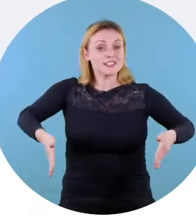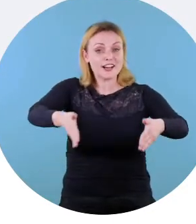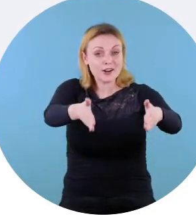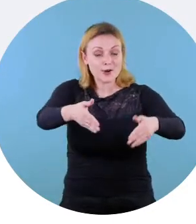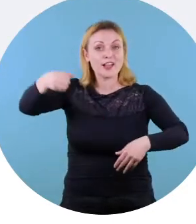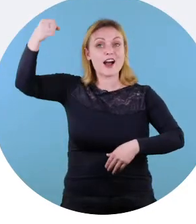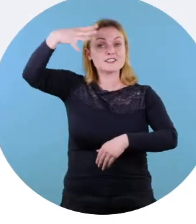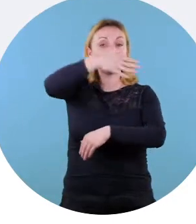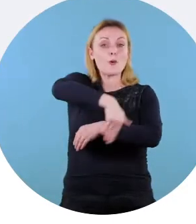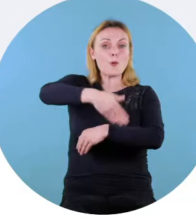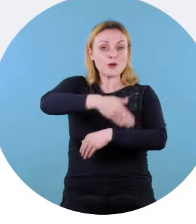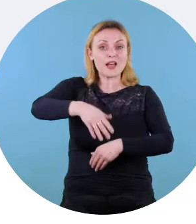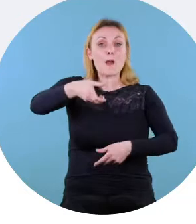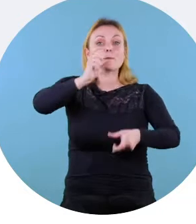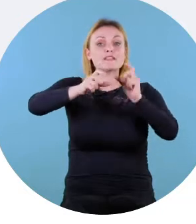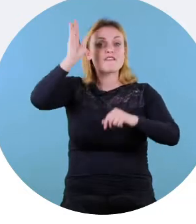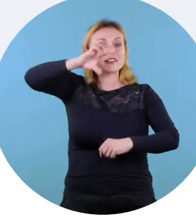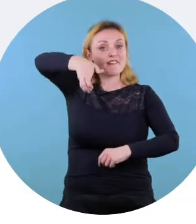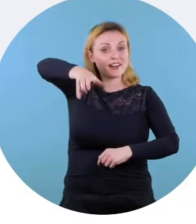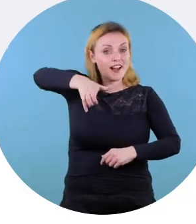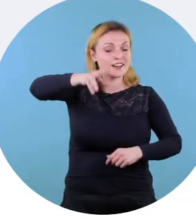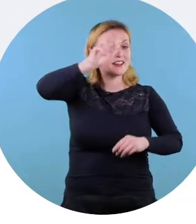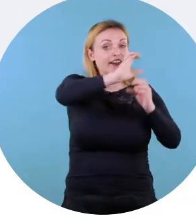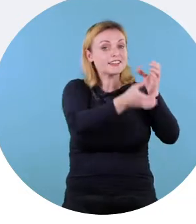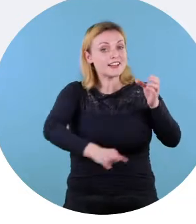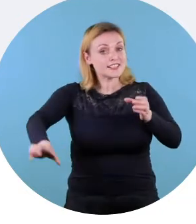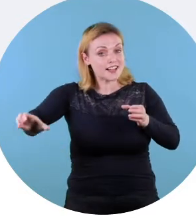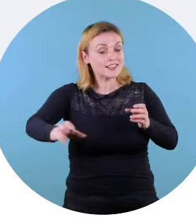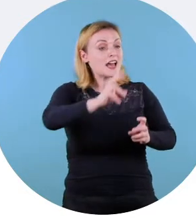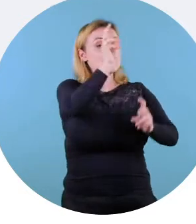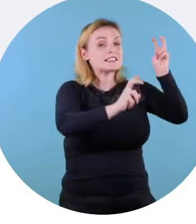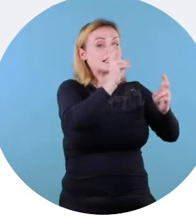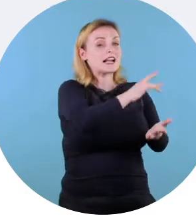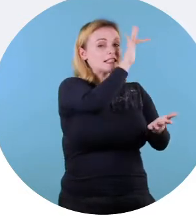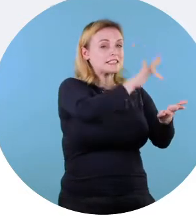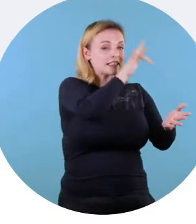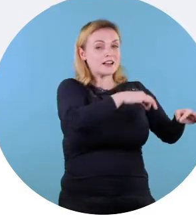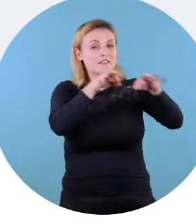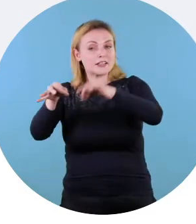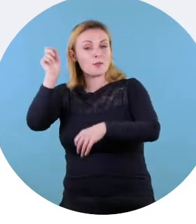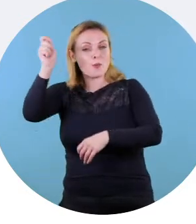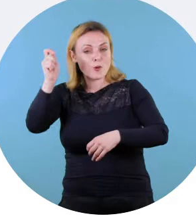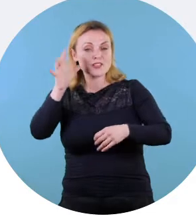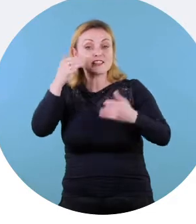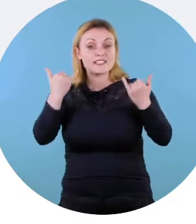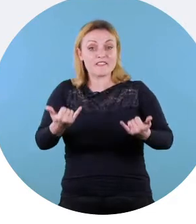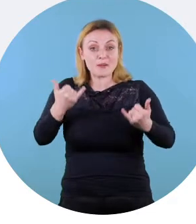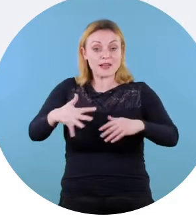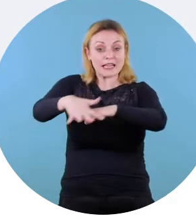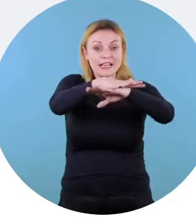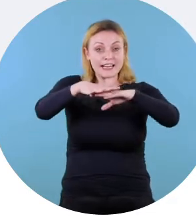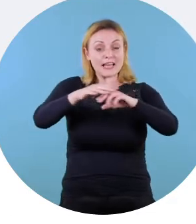Современные дороги, освещенные улицы, питьевая вода в кране и доступ к канализации, централизированный вывоз мусора,